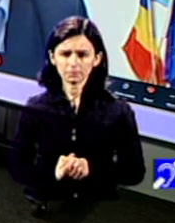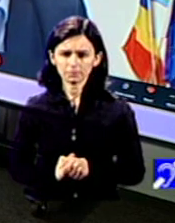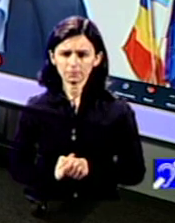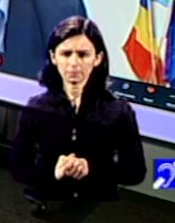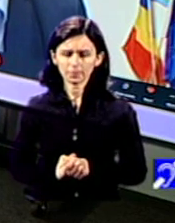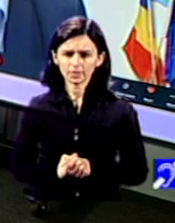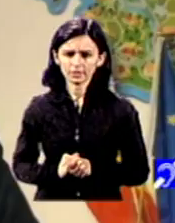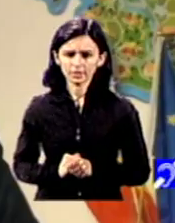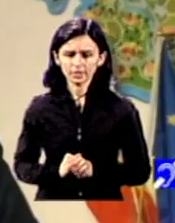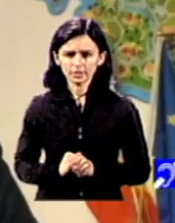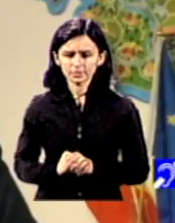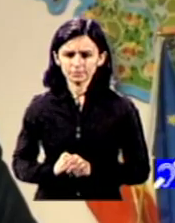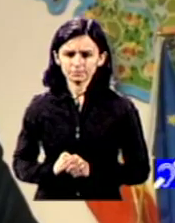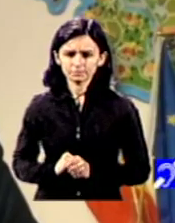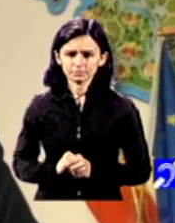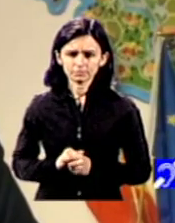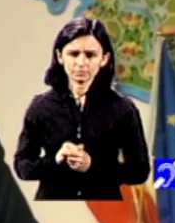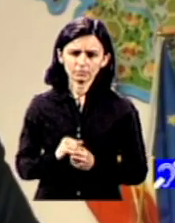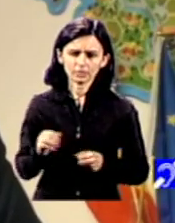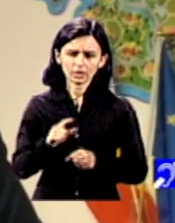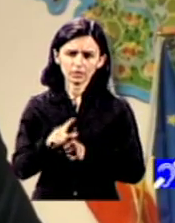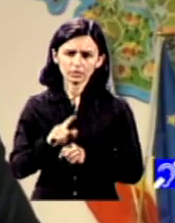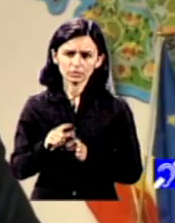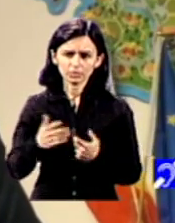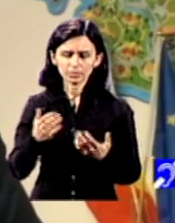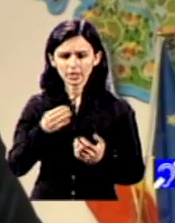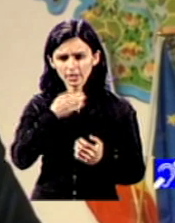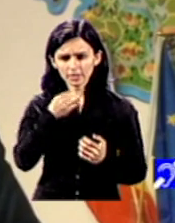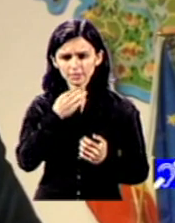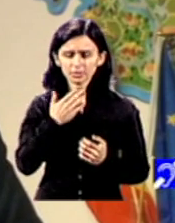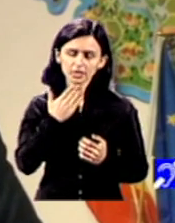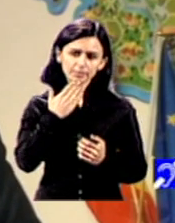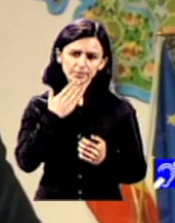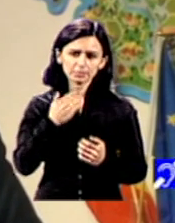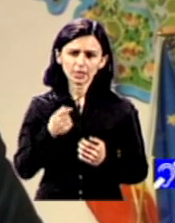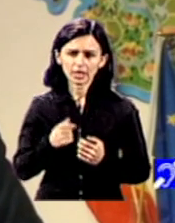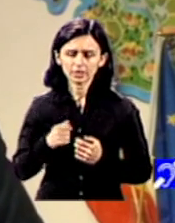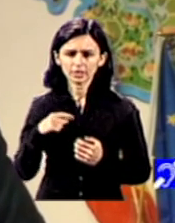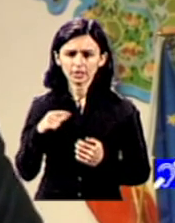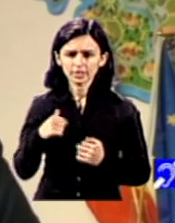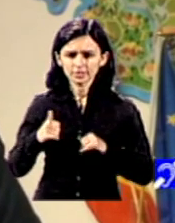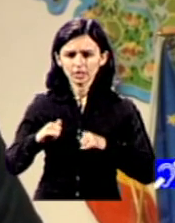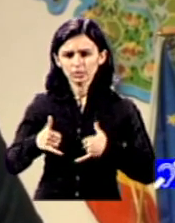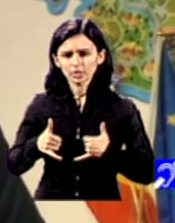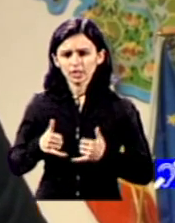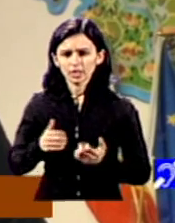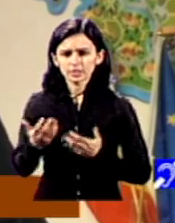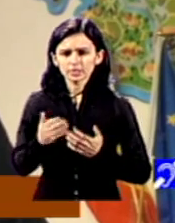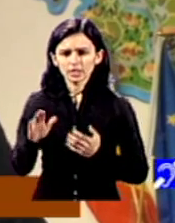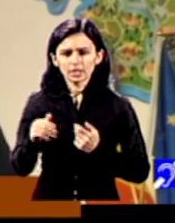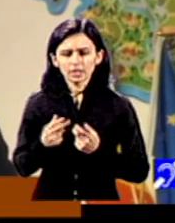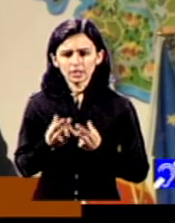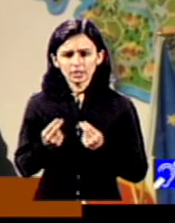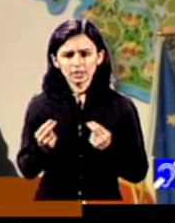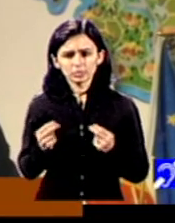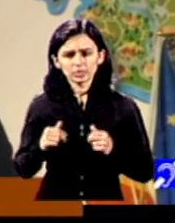din păcate este mai degrabă un caz care are multe alte